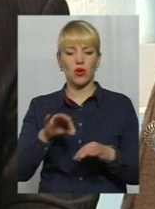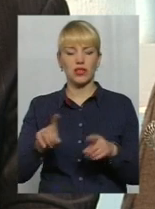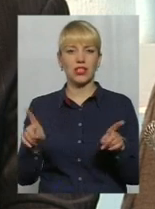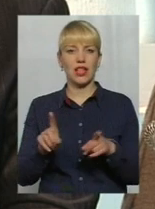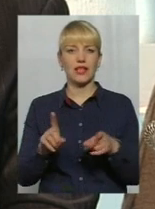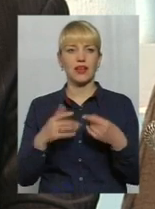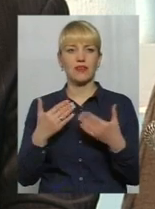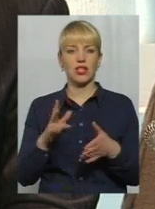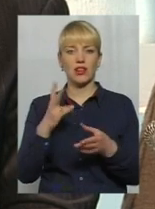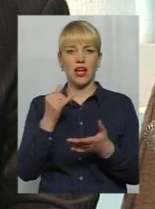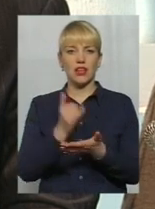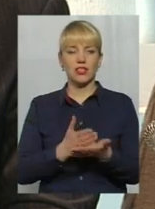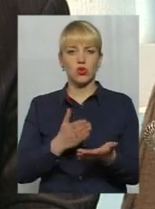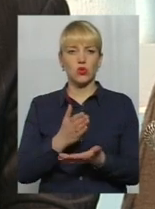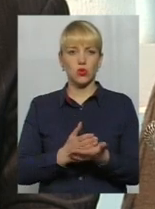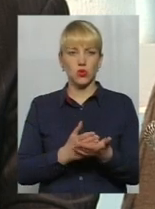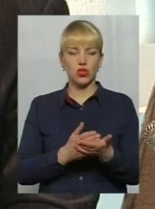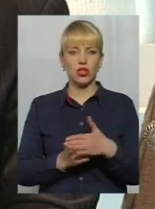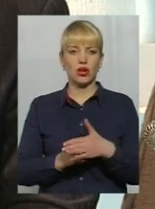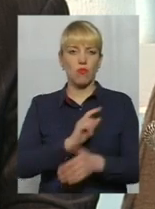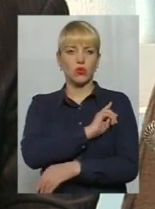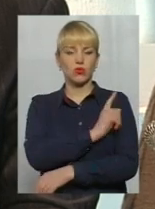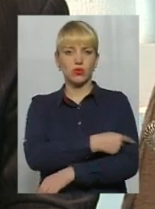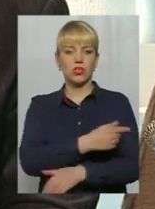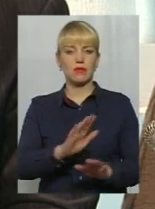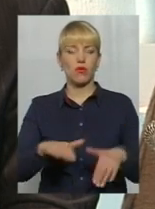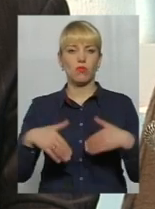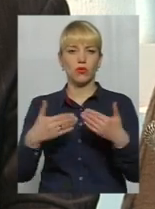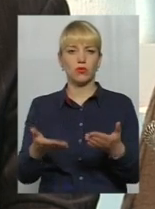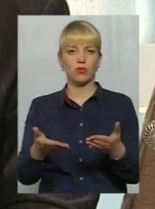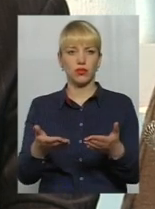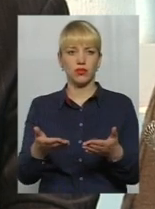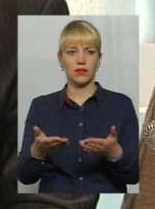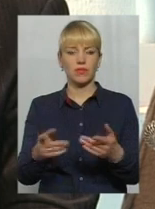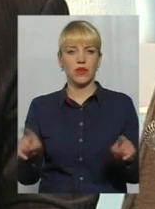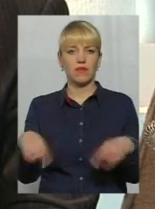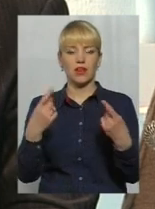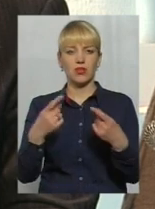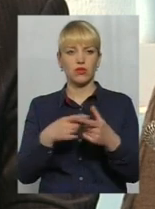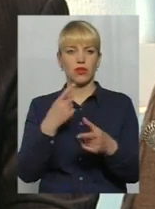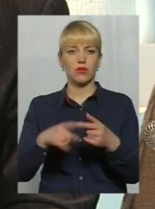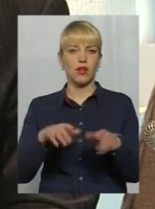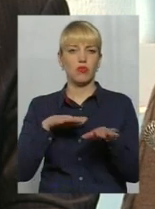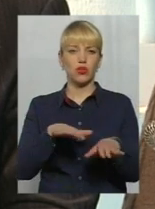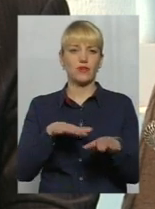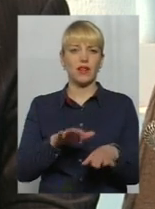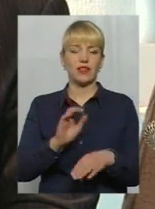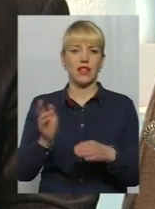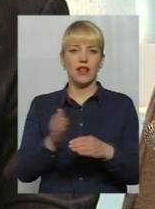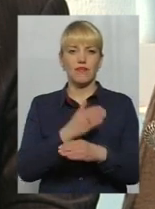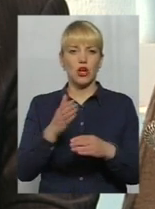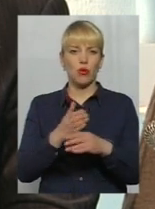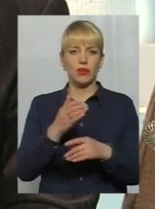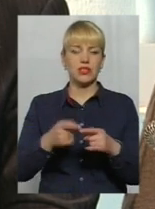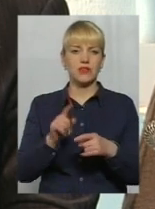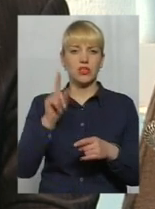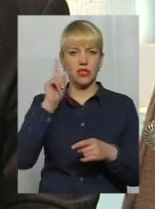які на існуючій вже потужностях пропонують влаштувати або швейне виробництво, якщо ми знаємо,